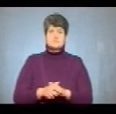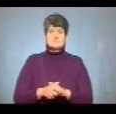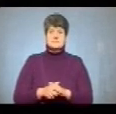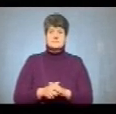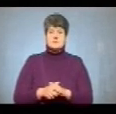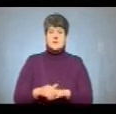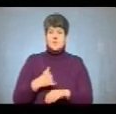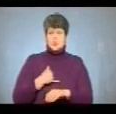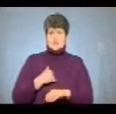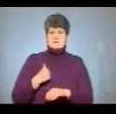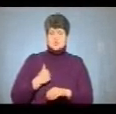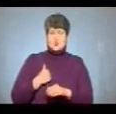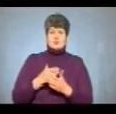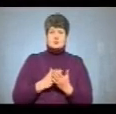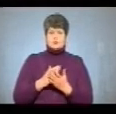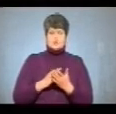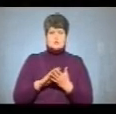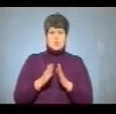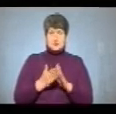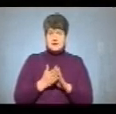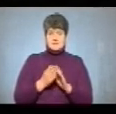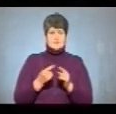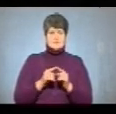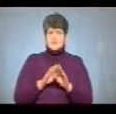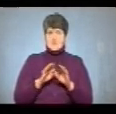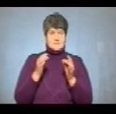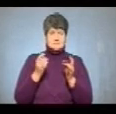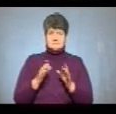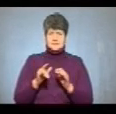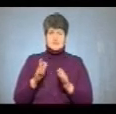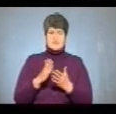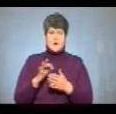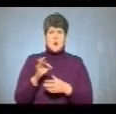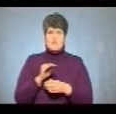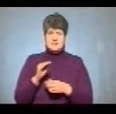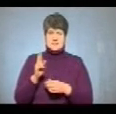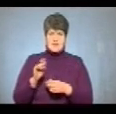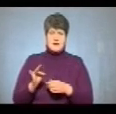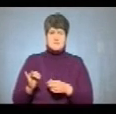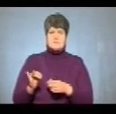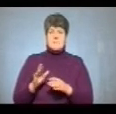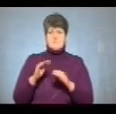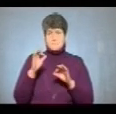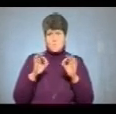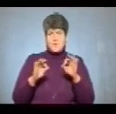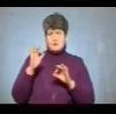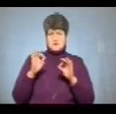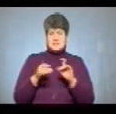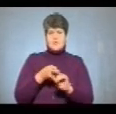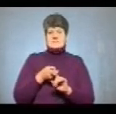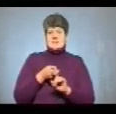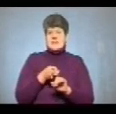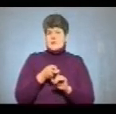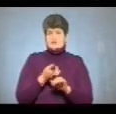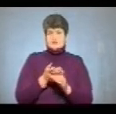У нас військовослужбовець за контрактом не лише рядові, це і офіцери. Тому пропорційно, в залежності від